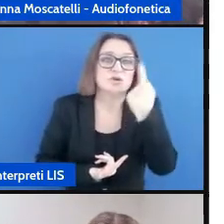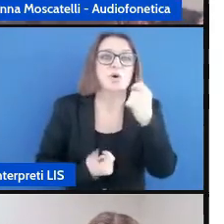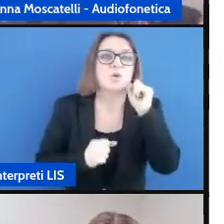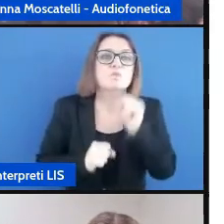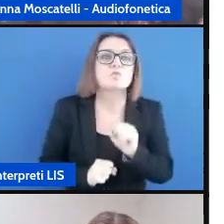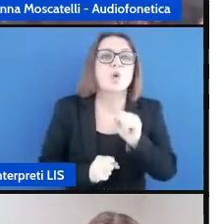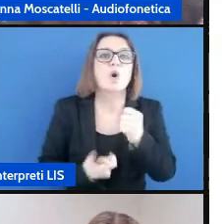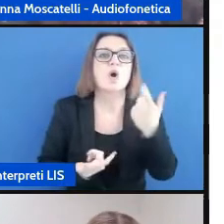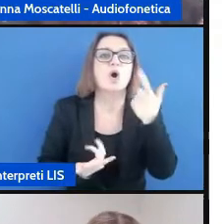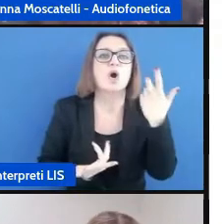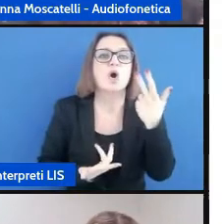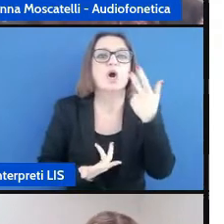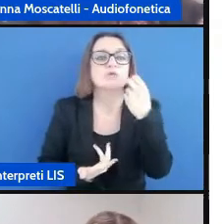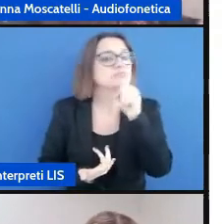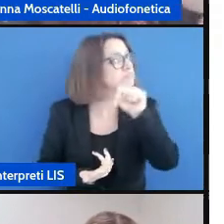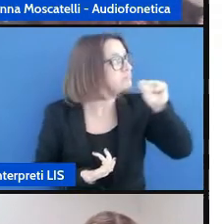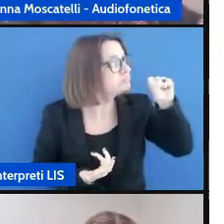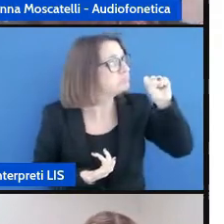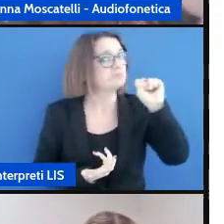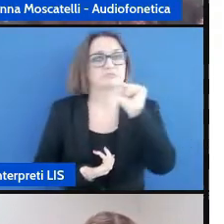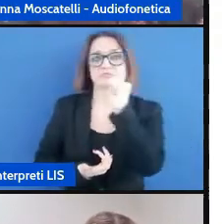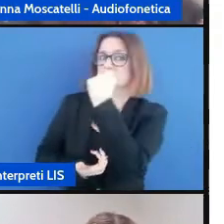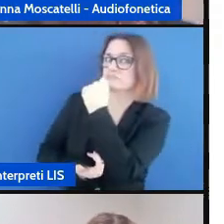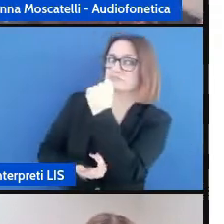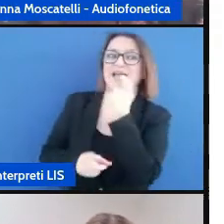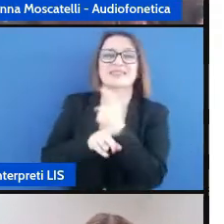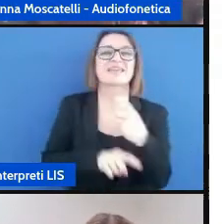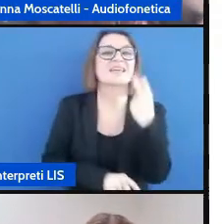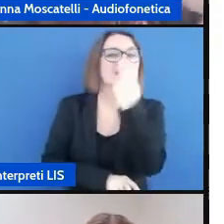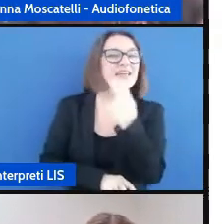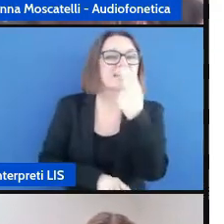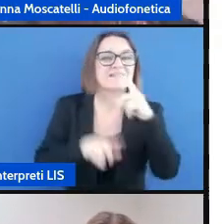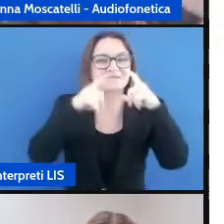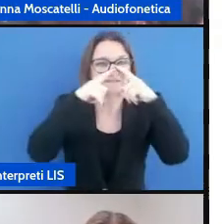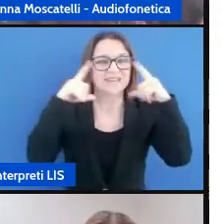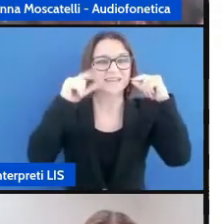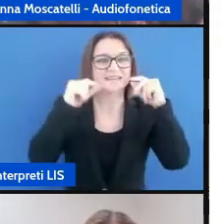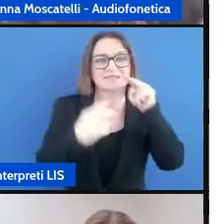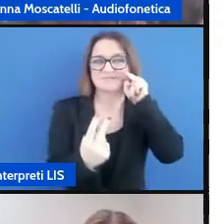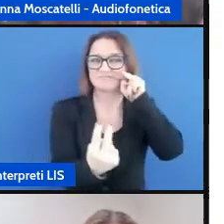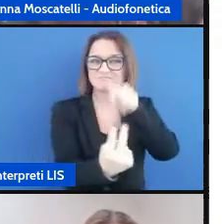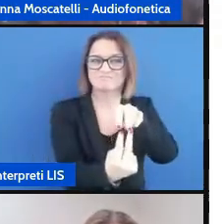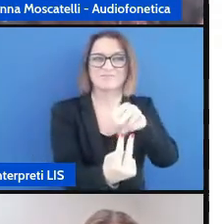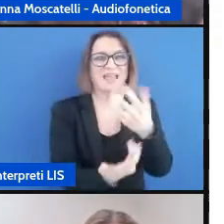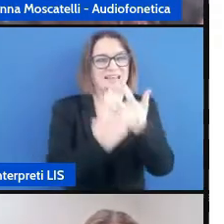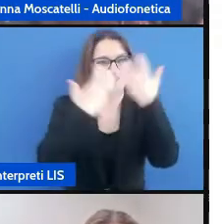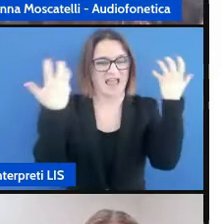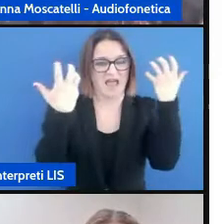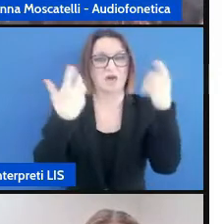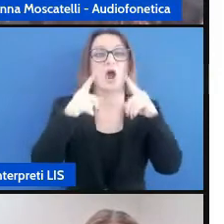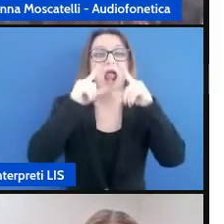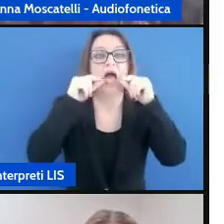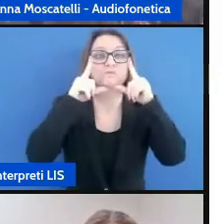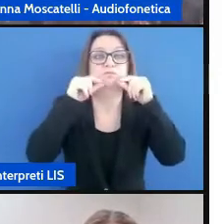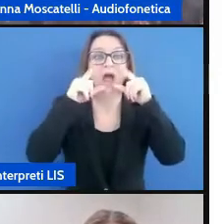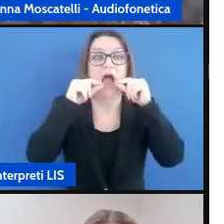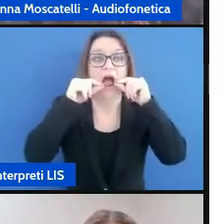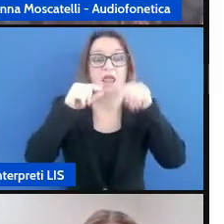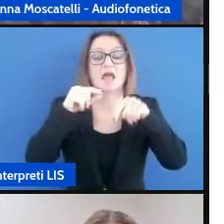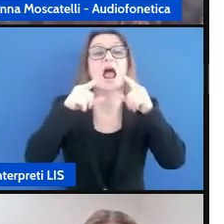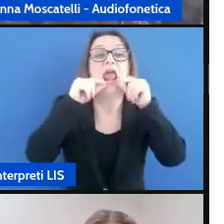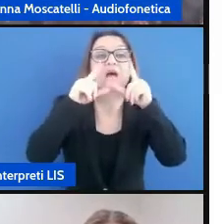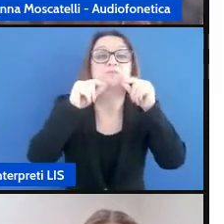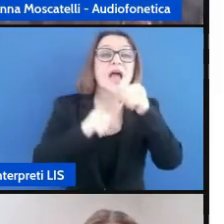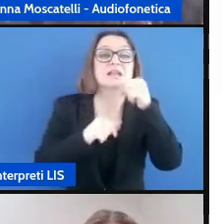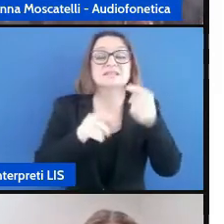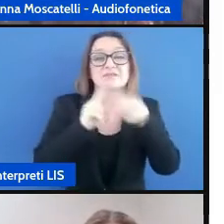verso il fianco e quindi perda la leggibilità effettiva del labiale soprattutto quando si tratta di bambini